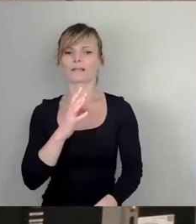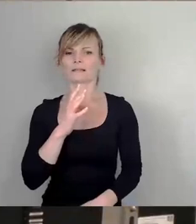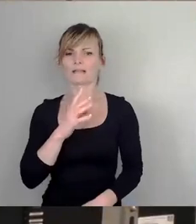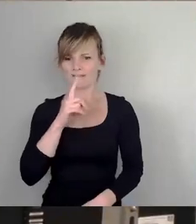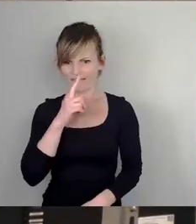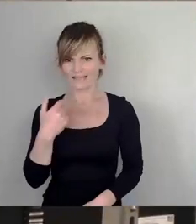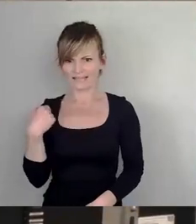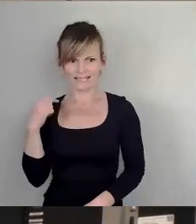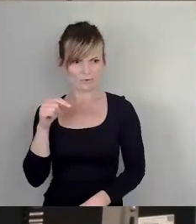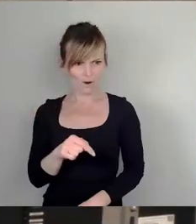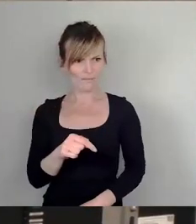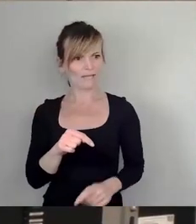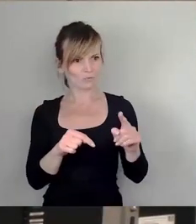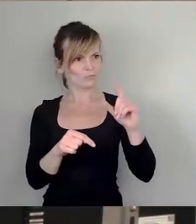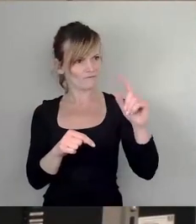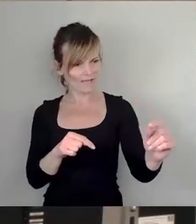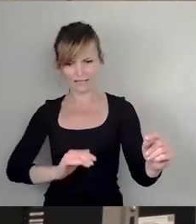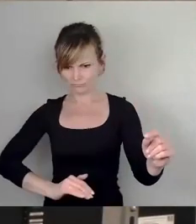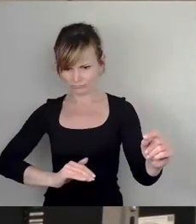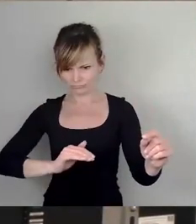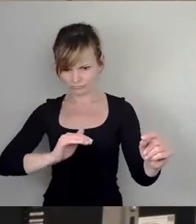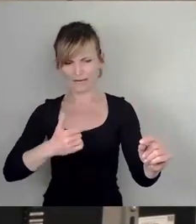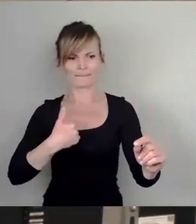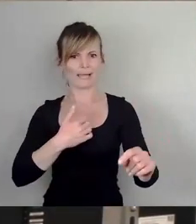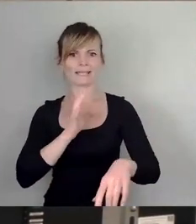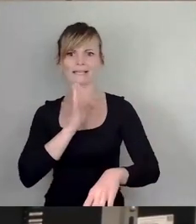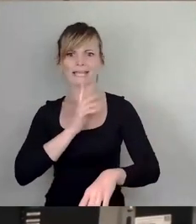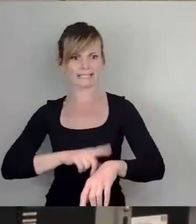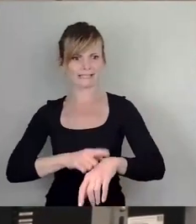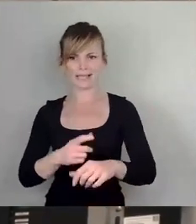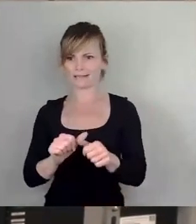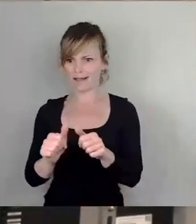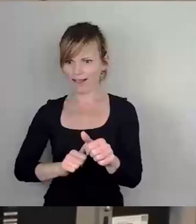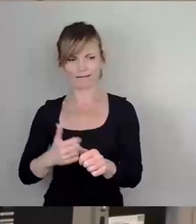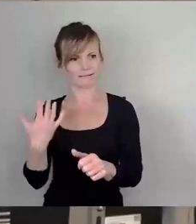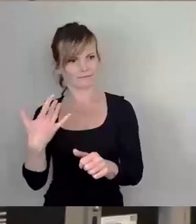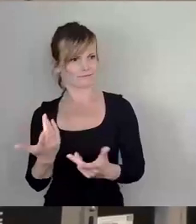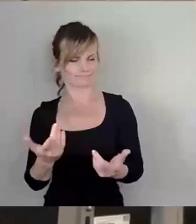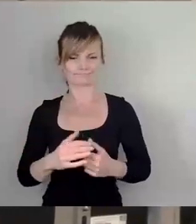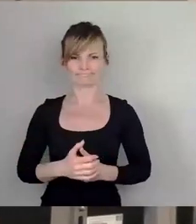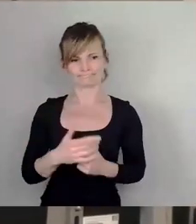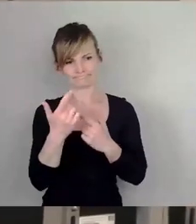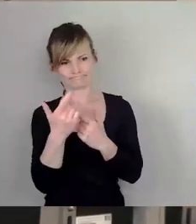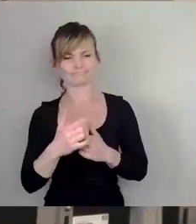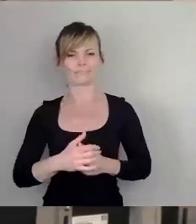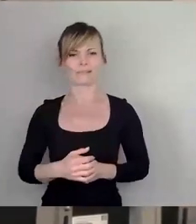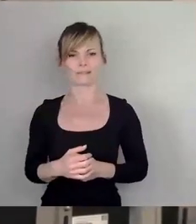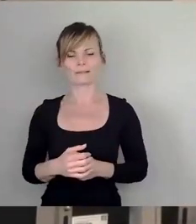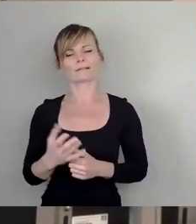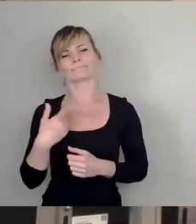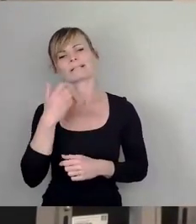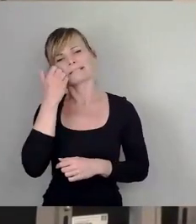Ja, sehr geehrter Erster Bürgermeister, liebe Kolleginnen und Kollegen, ich finde, man soll die Wahlperiode ja ein bisschen